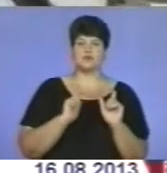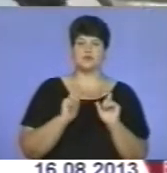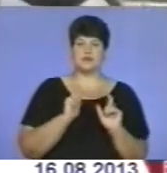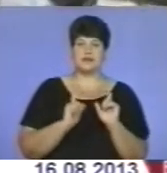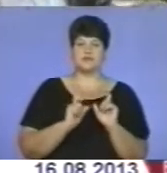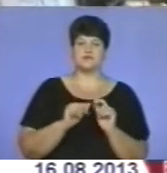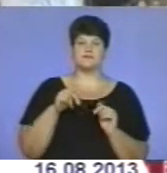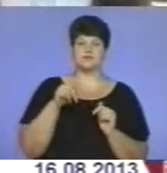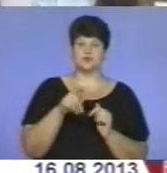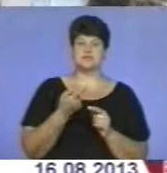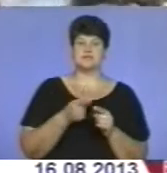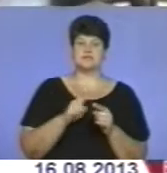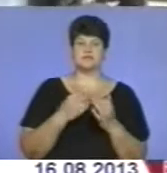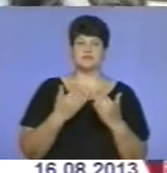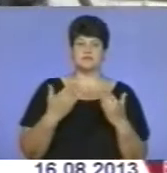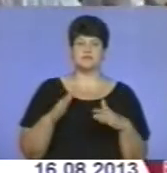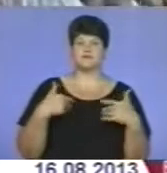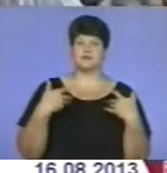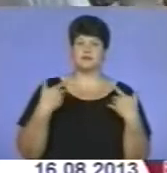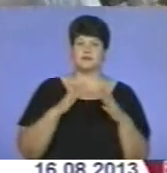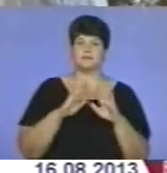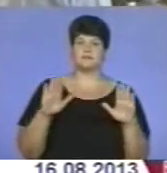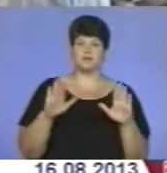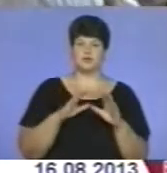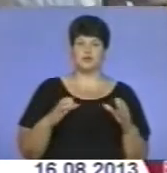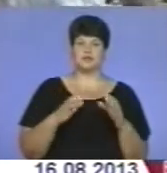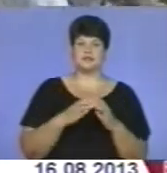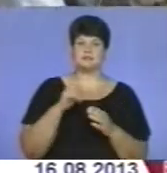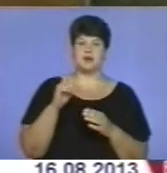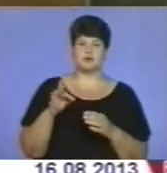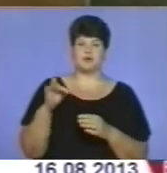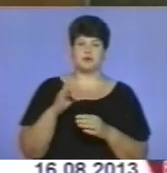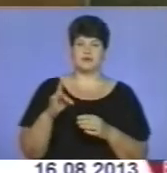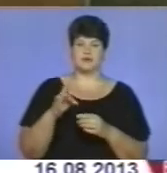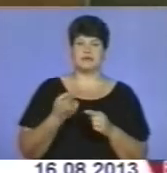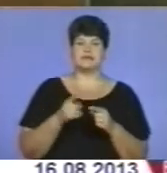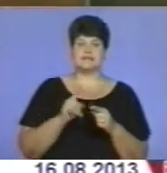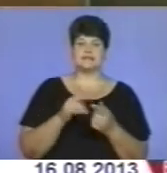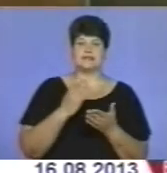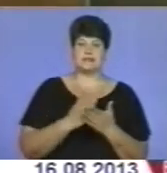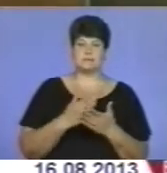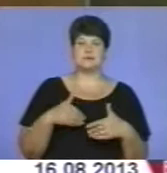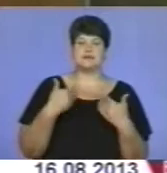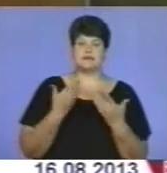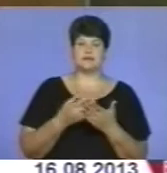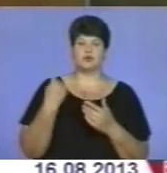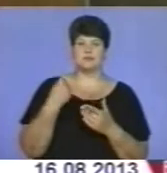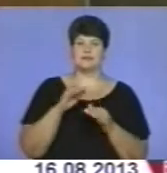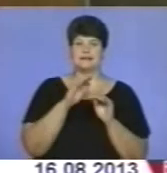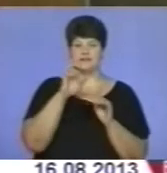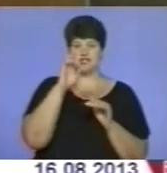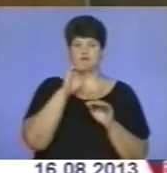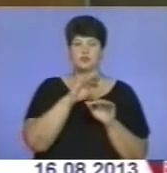Відвідувачів нашої тематичної виставки вітатиме піснею колектив з Бараського району. Це є презентація області на державному рівні.